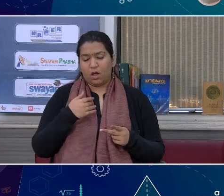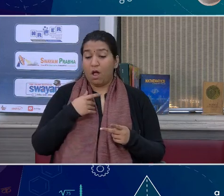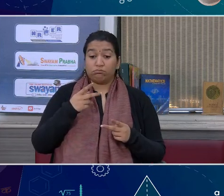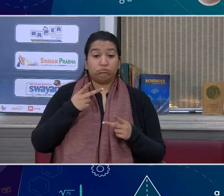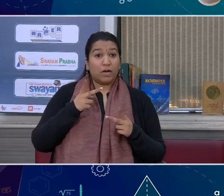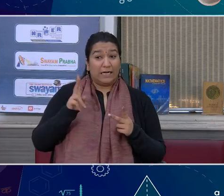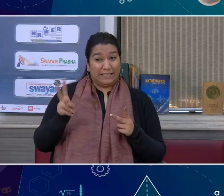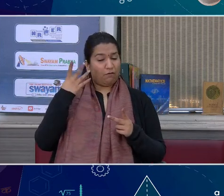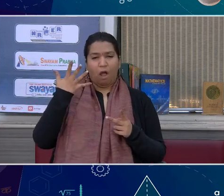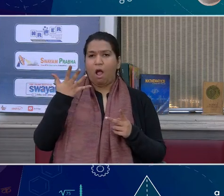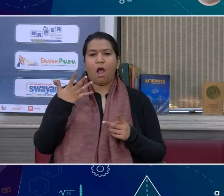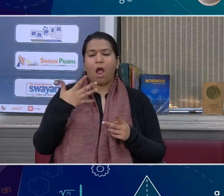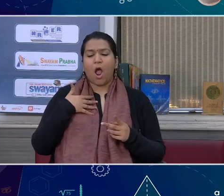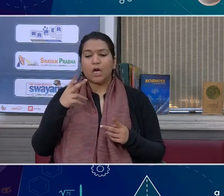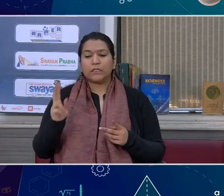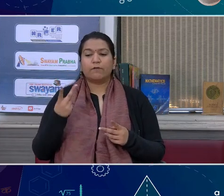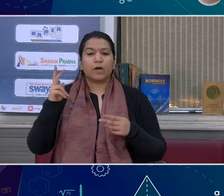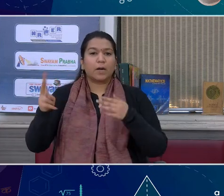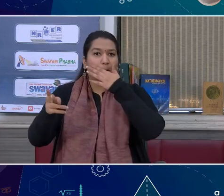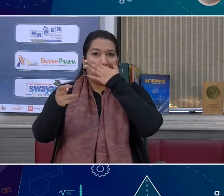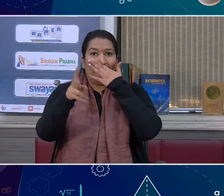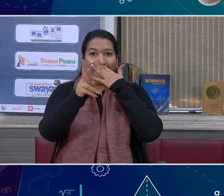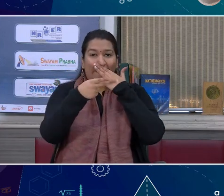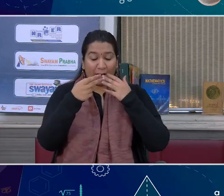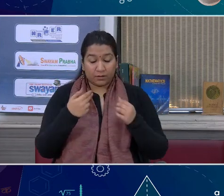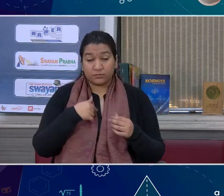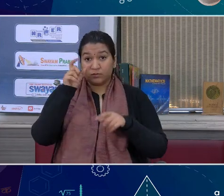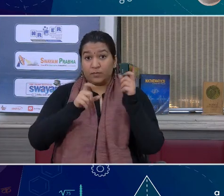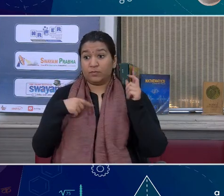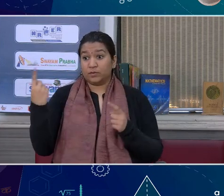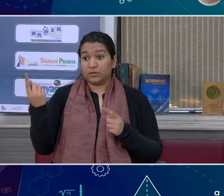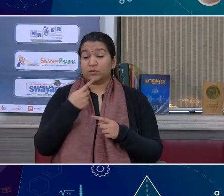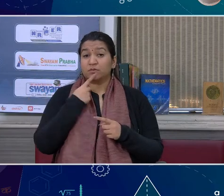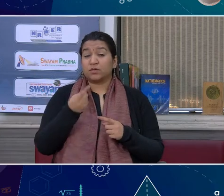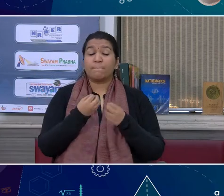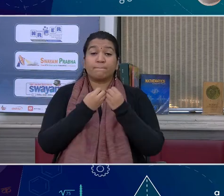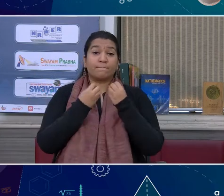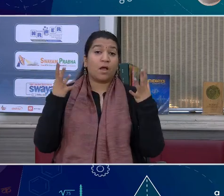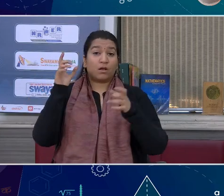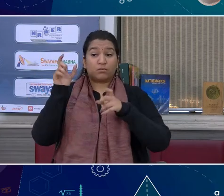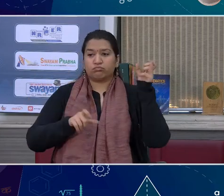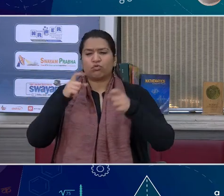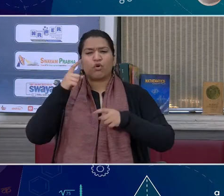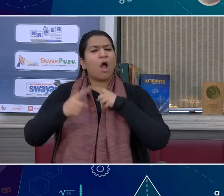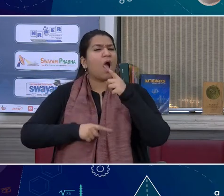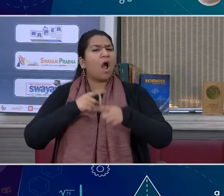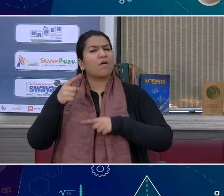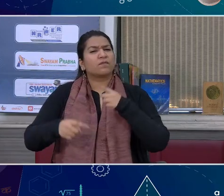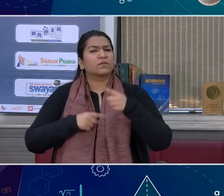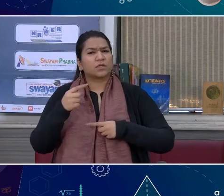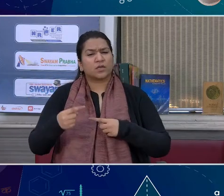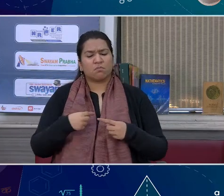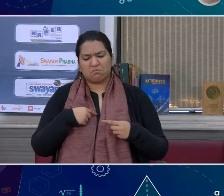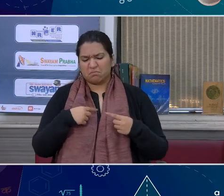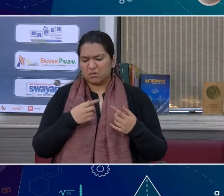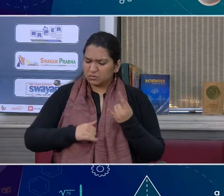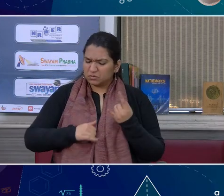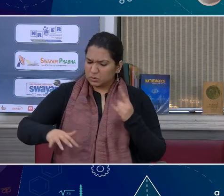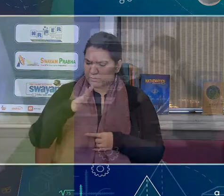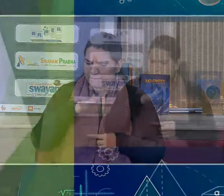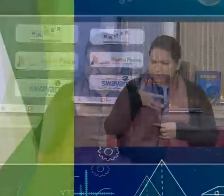कभी कि एक इसे कितने ही विछाँ विचाव्यूज मेरे मन में पनकते हैं मैं रोज ऐसे ही संसार में